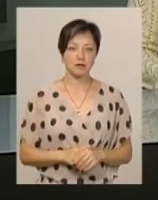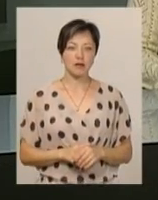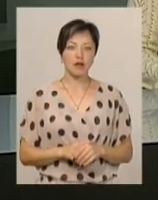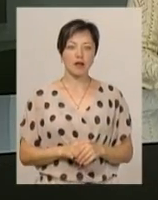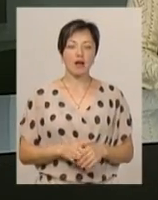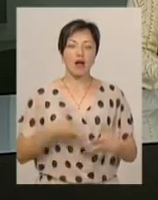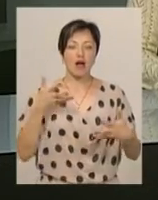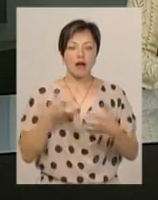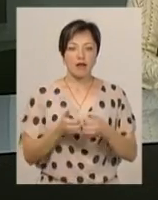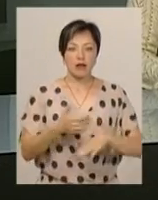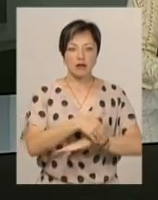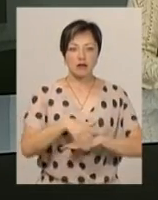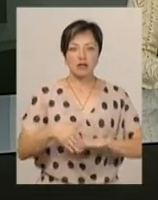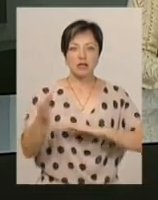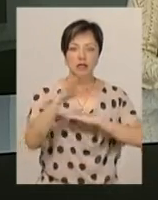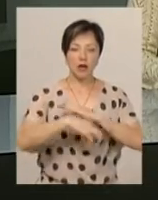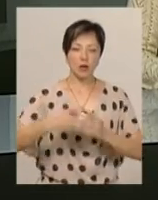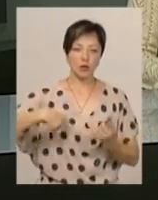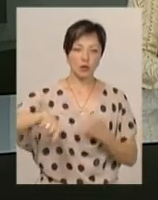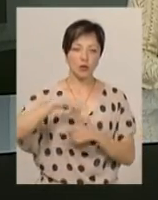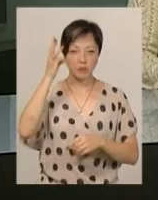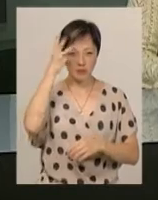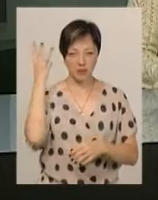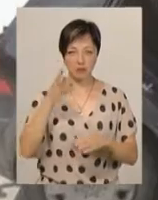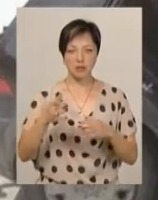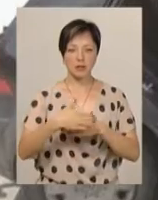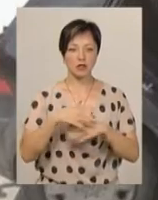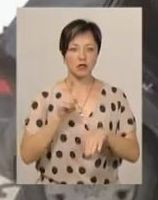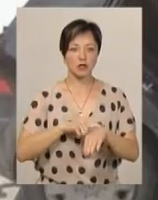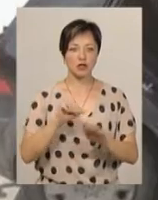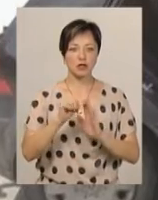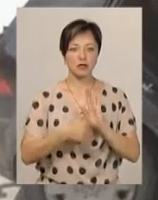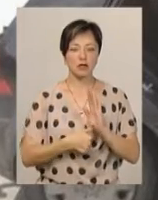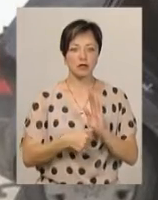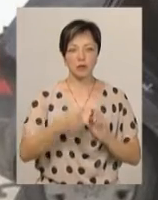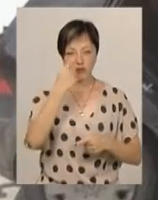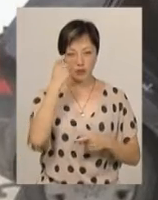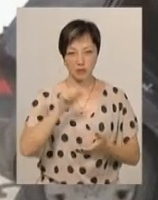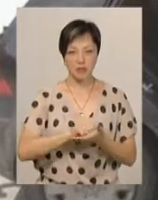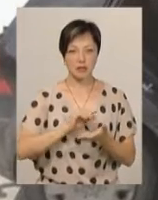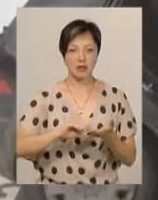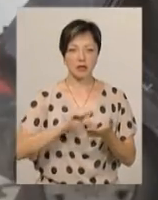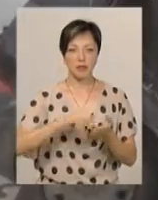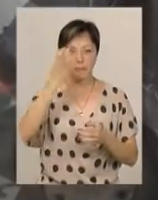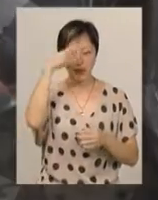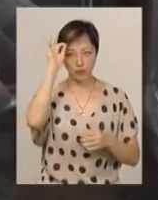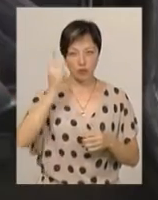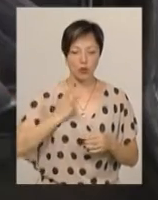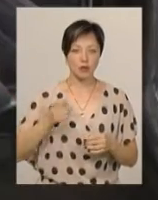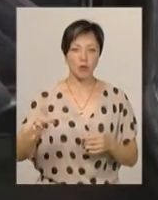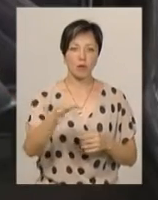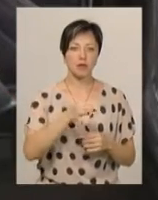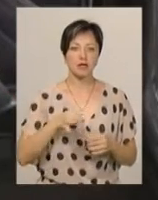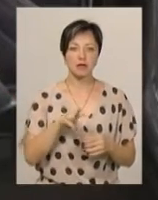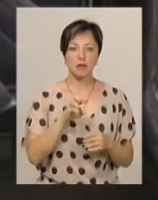Аварія на вулиці Західноокружній у Хмельницькому сталася близько 16-ї години. Про це повідомив прес-секретар патрульної поліції області